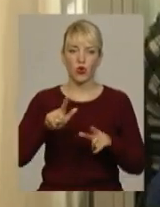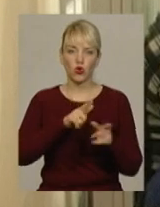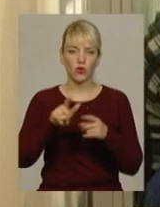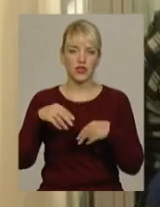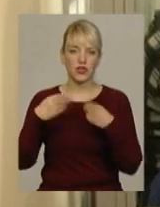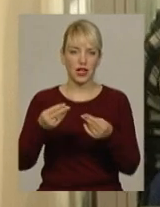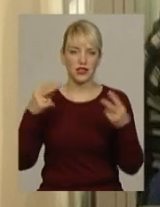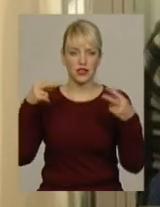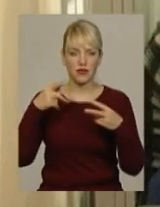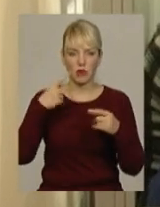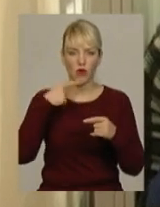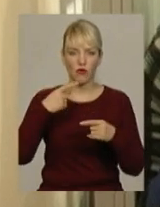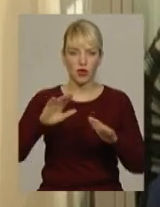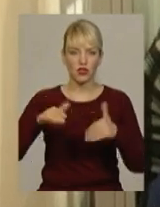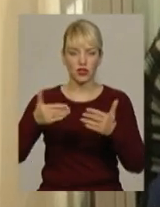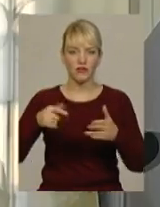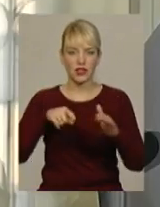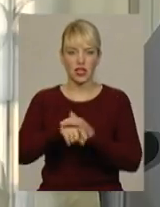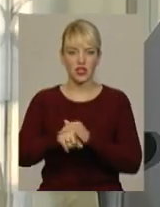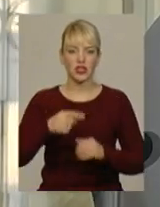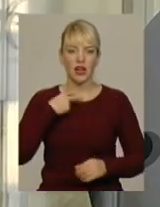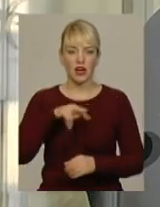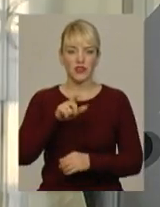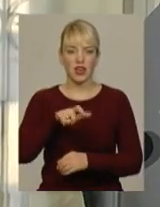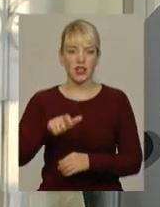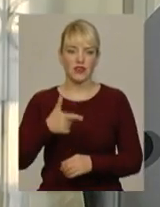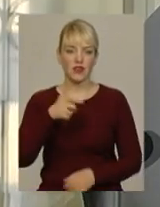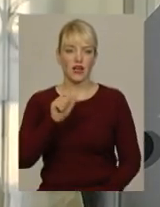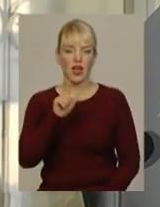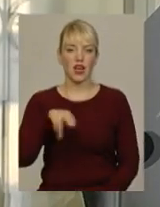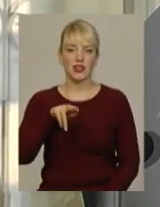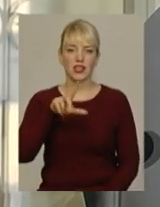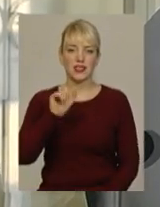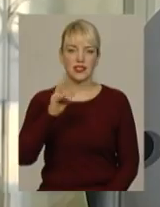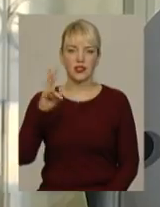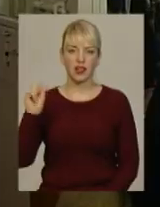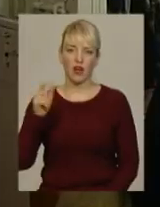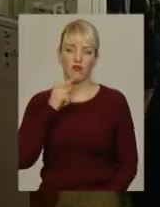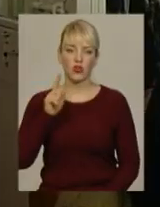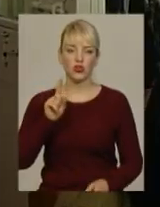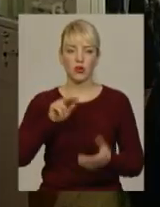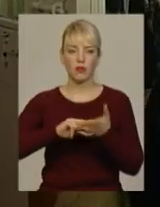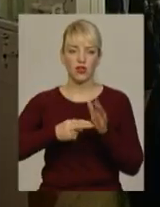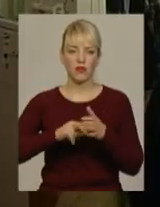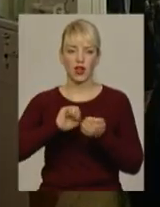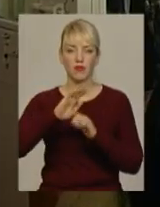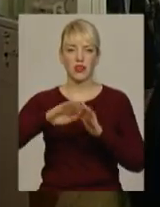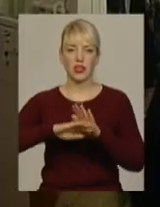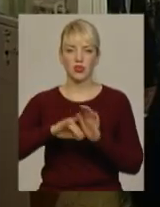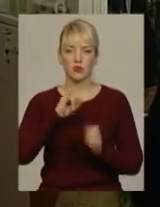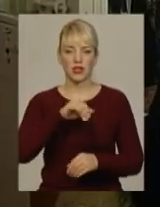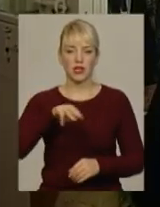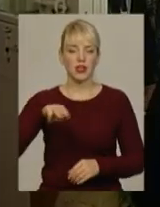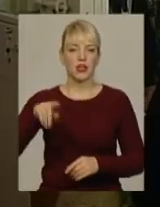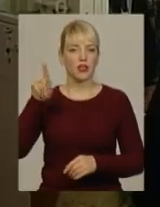Першим, говорить ініціатор втечі в'язнів під час етапування Роман Гадзіна, який розповів, що втечу планував ще в Кам'янецькому ІТТ.